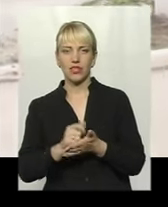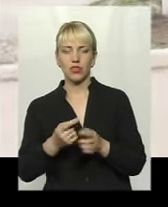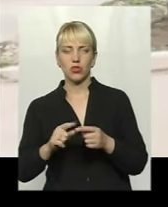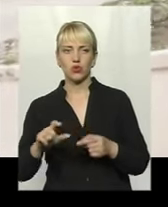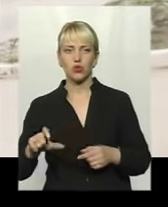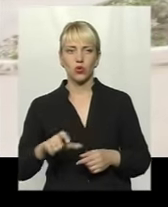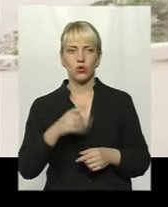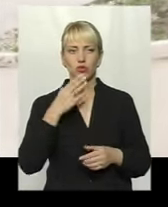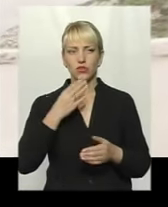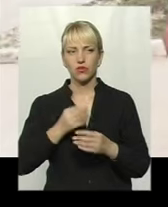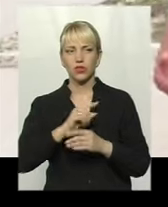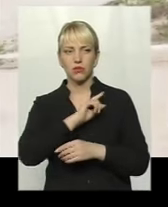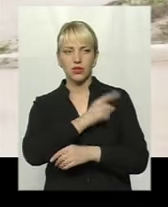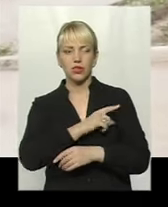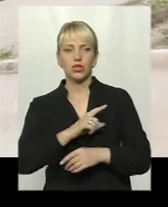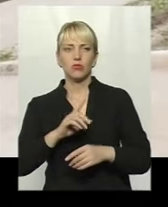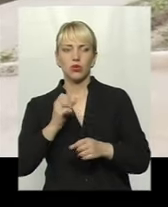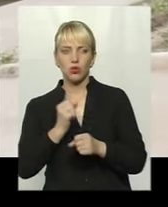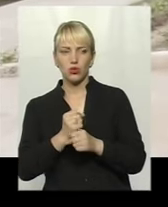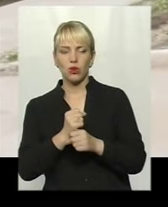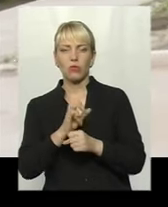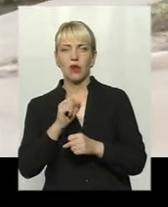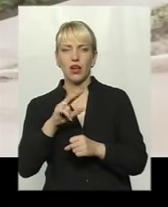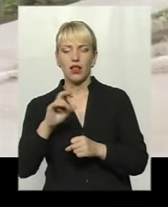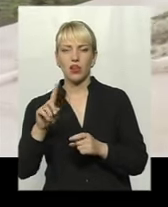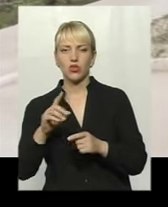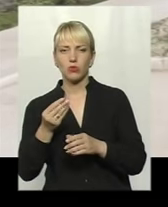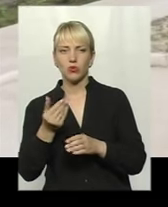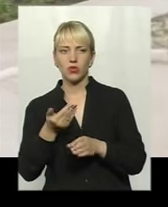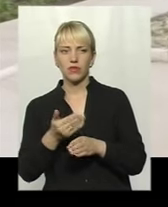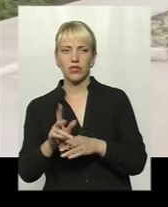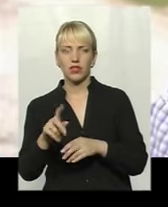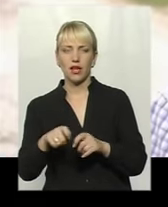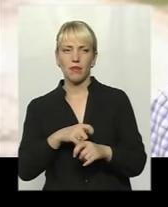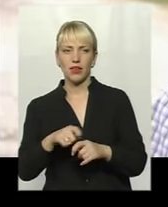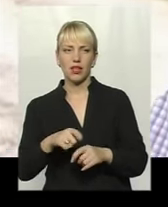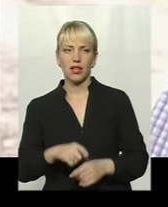Своїми силами зробимо, головне, щоб виділили кошти на матеріал.